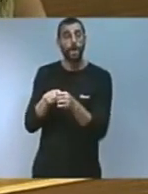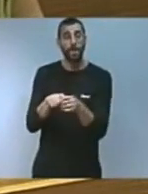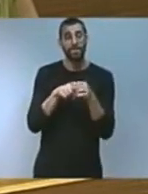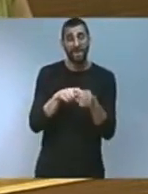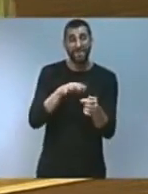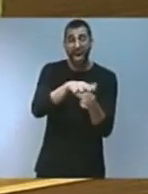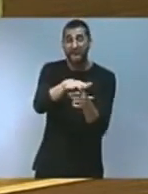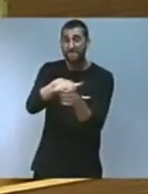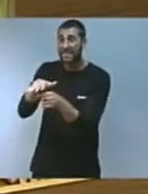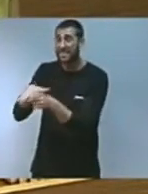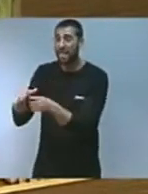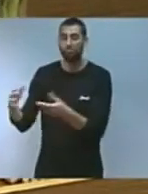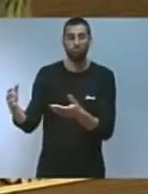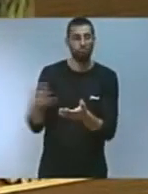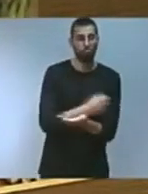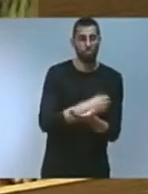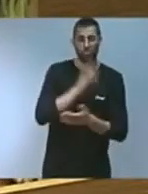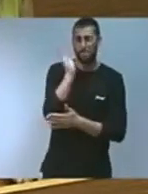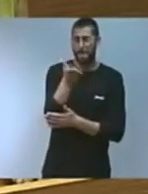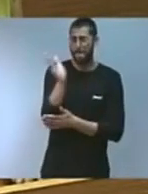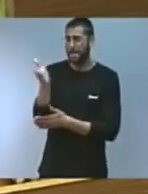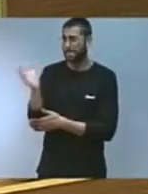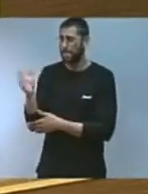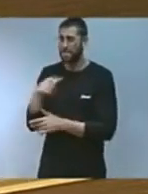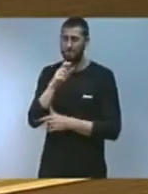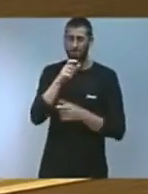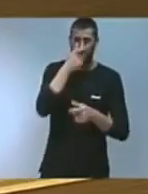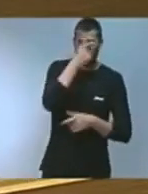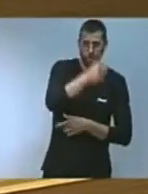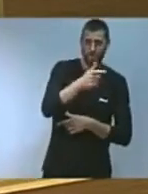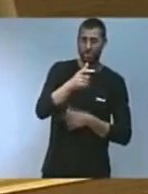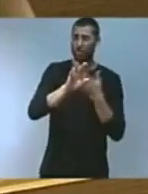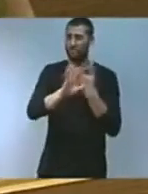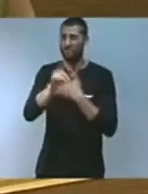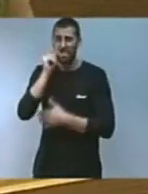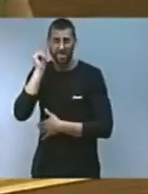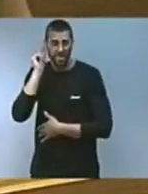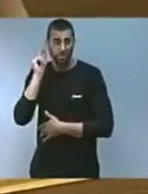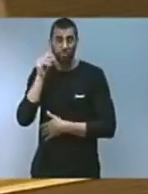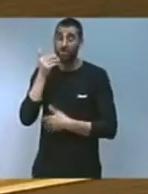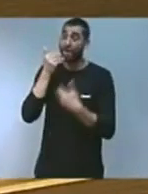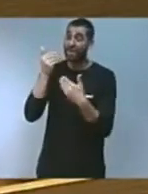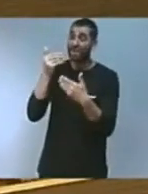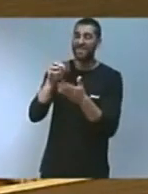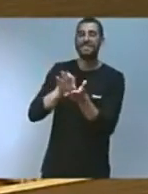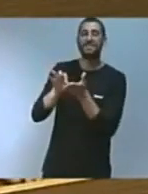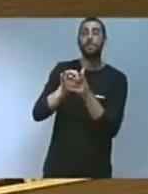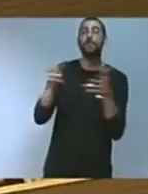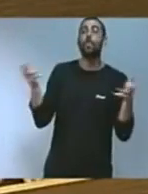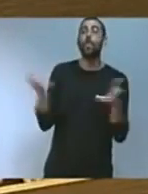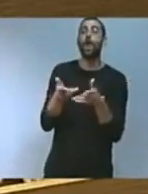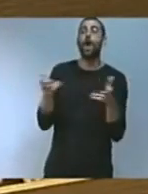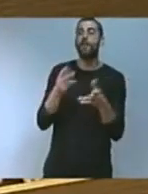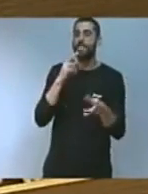afectats, amb tots els pobles afectats, veïns i veïnes, agraïment als serveis d'emergència,